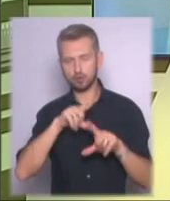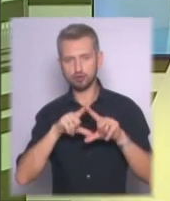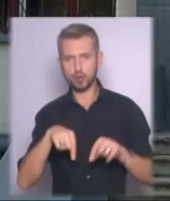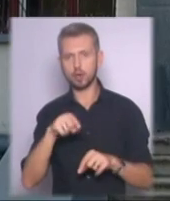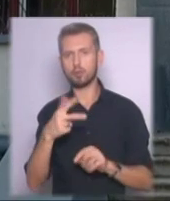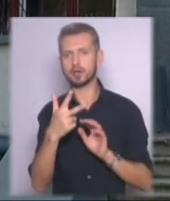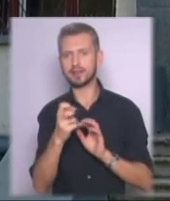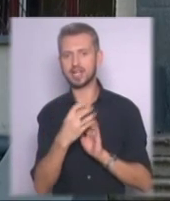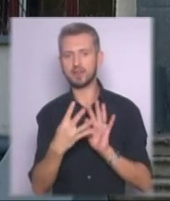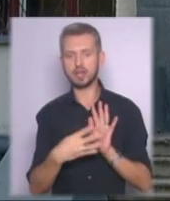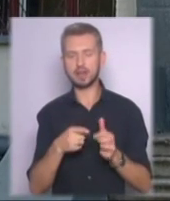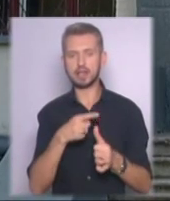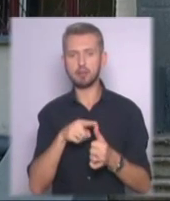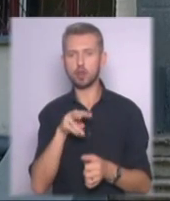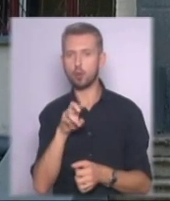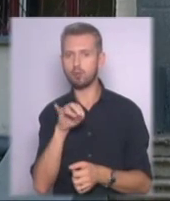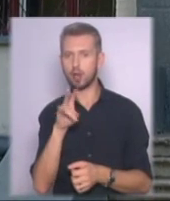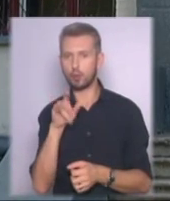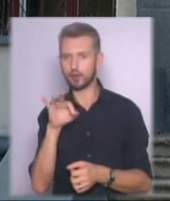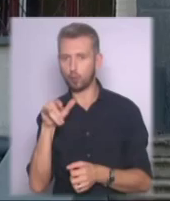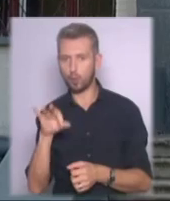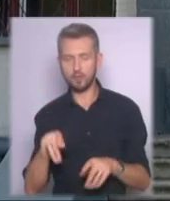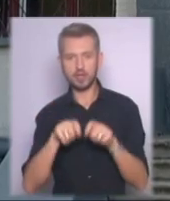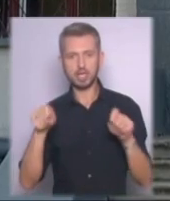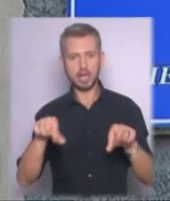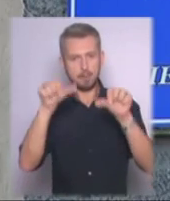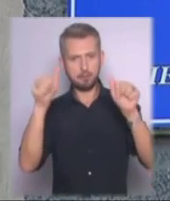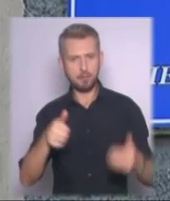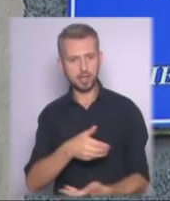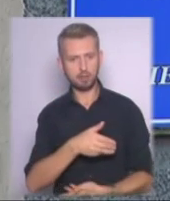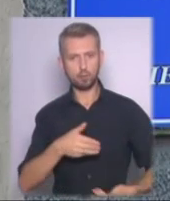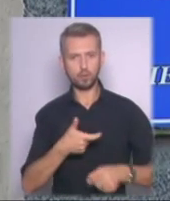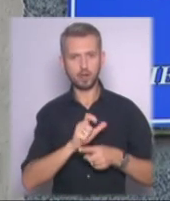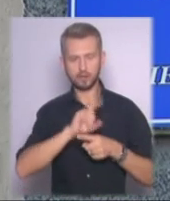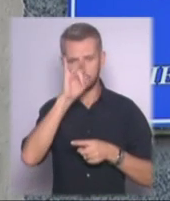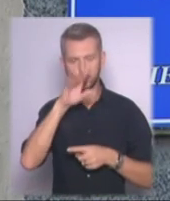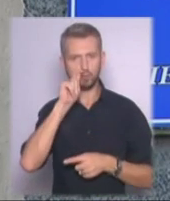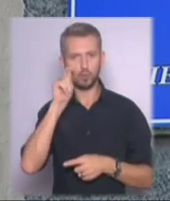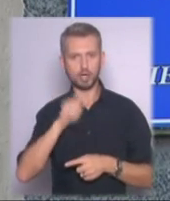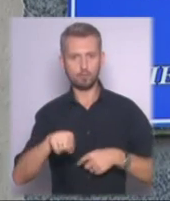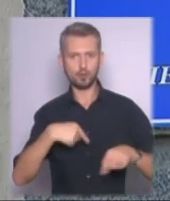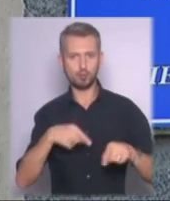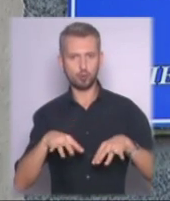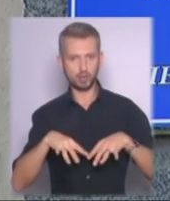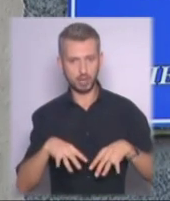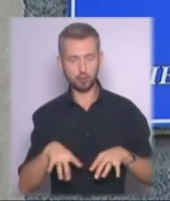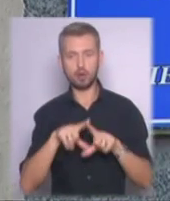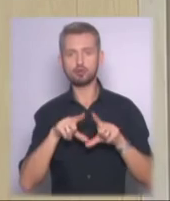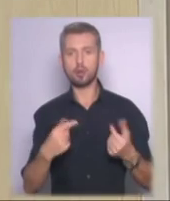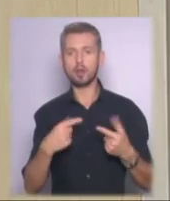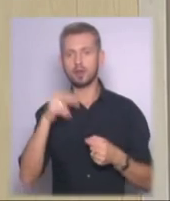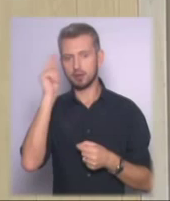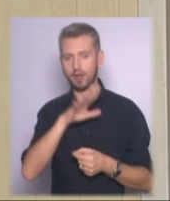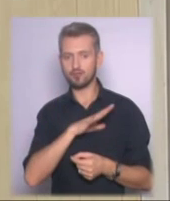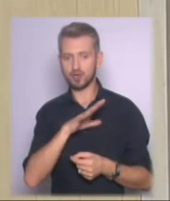319 імені Валерія Лобановського відкрили пам'ятний бюст найвидатнішому українському футбольному тренеру. Школа, в якій навчався,